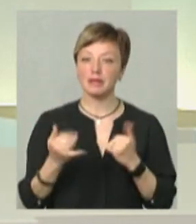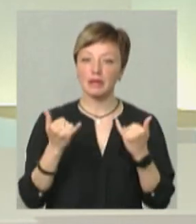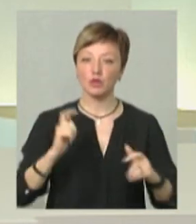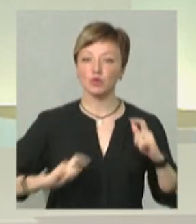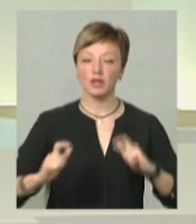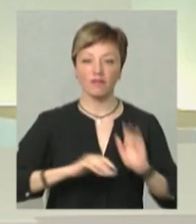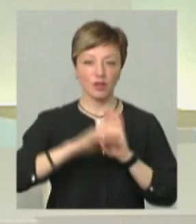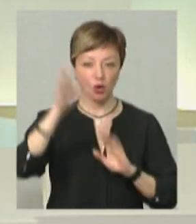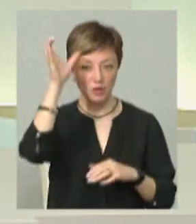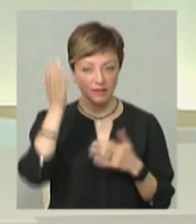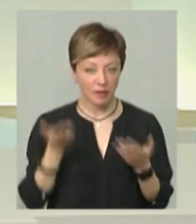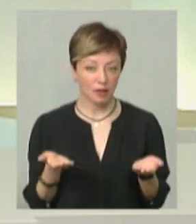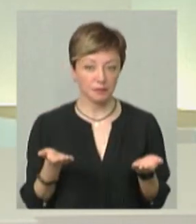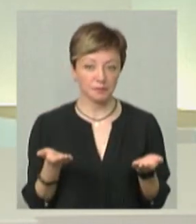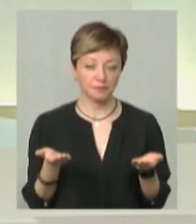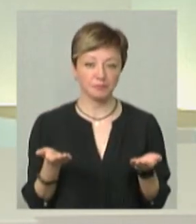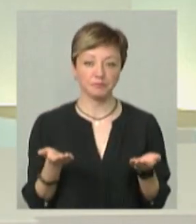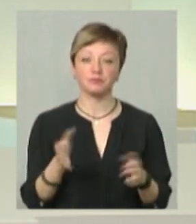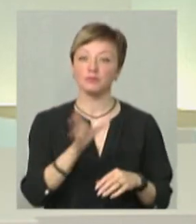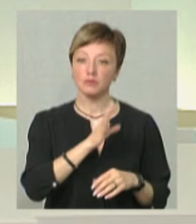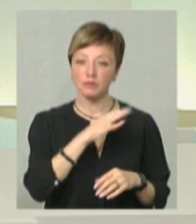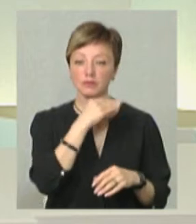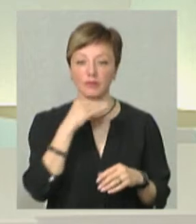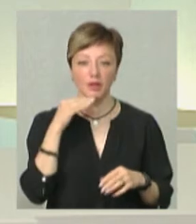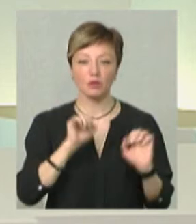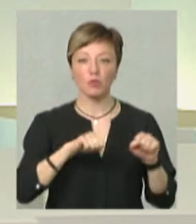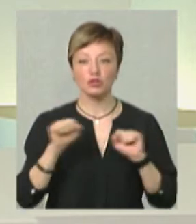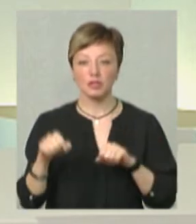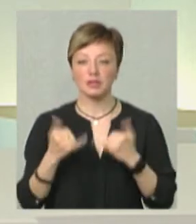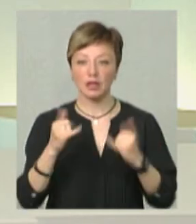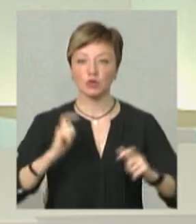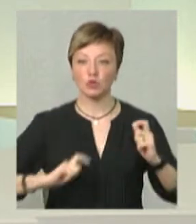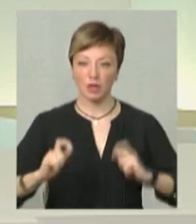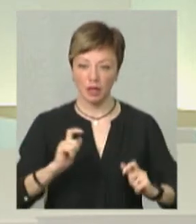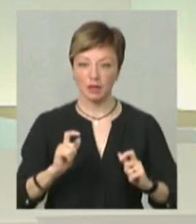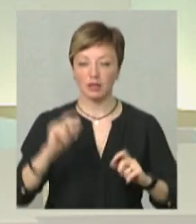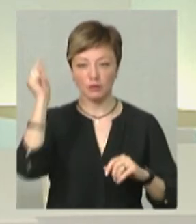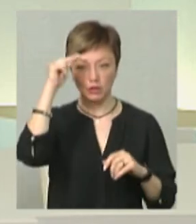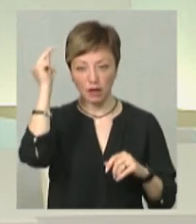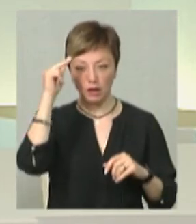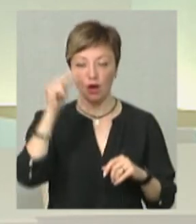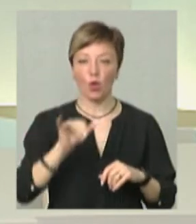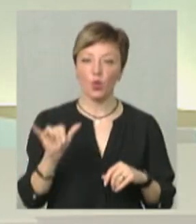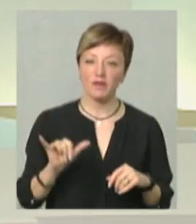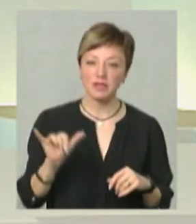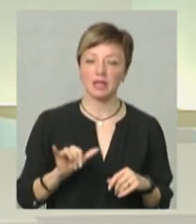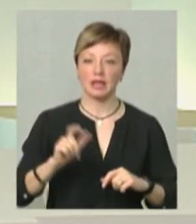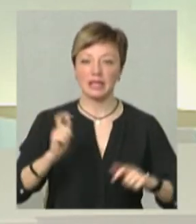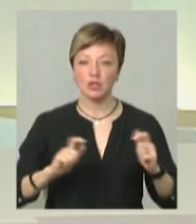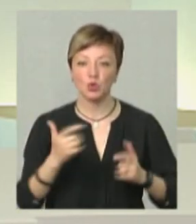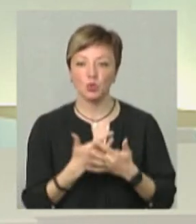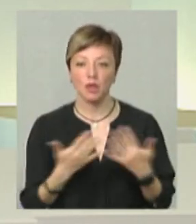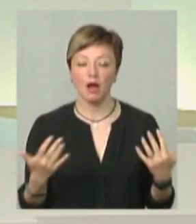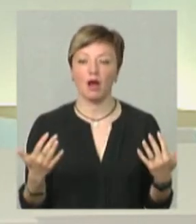студентів вищої освіти. Тобто було багато можливостей для студентів, які навчаються в університетах, в